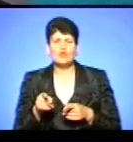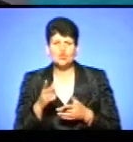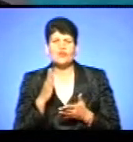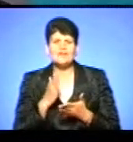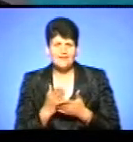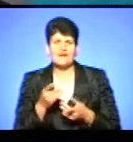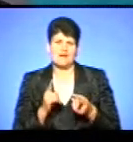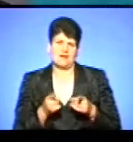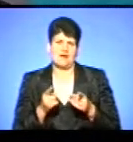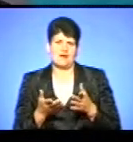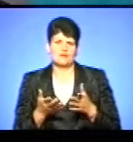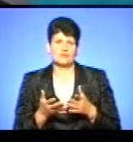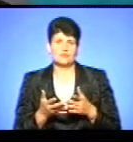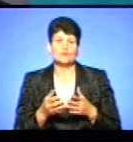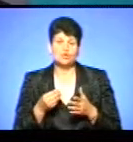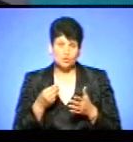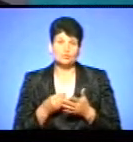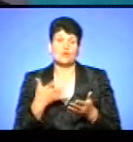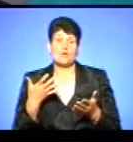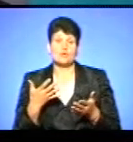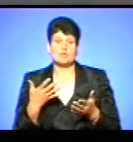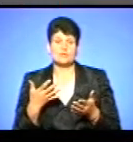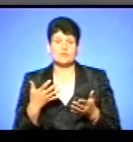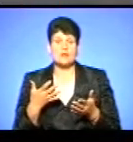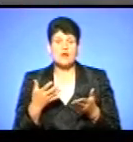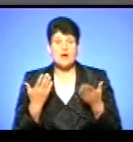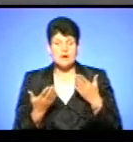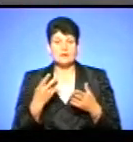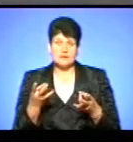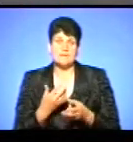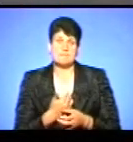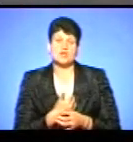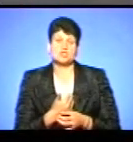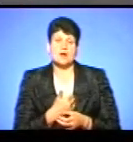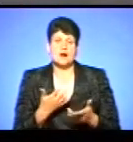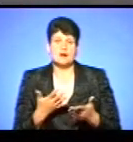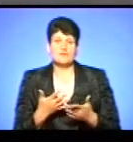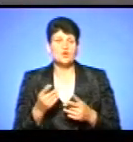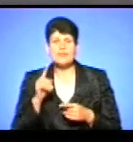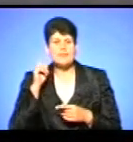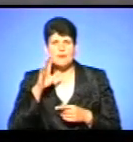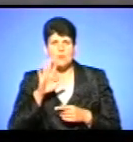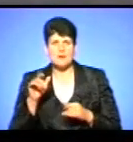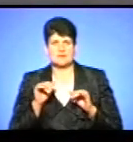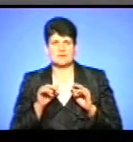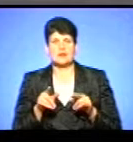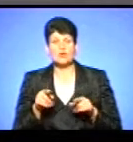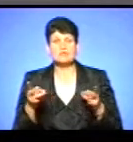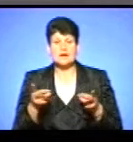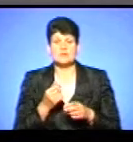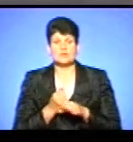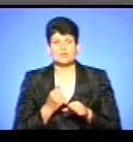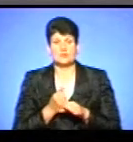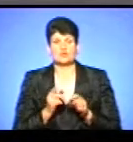реально, воно є надто дорого. Але нічого не буває реально. Треба, щоб було бажання. Воно є непопулярне таке, але його треба зробити